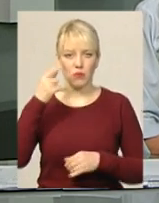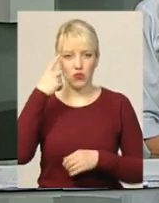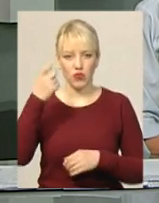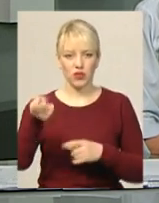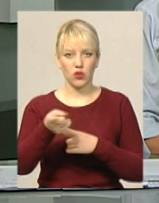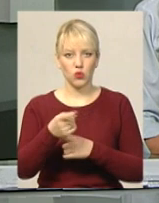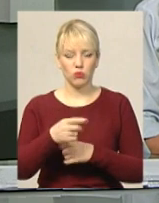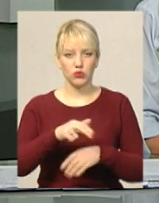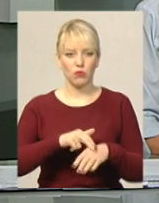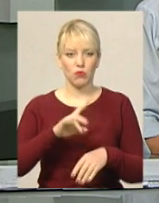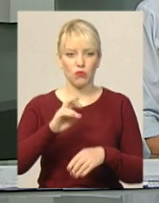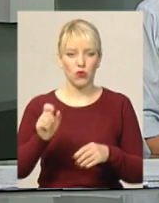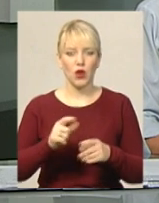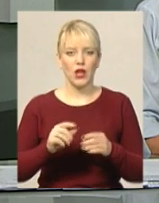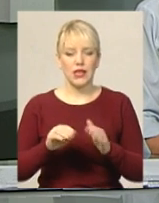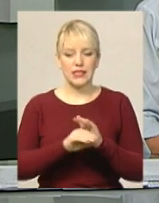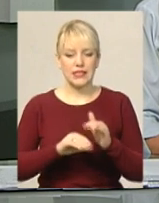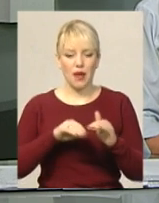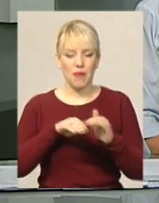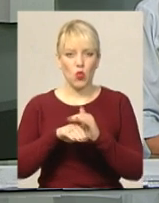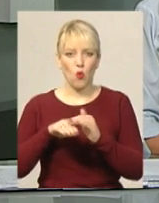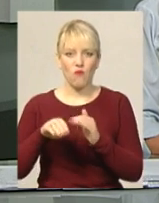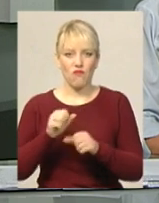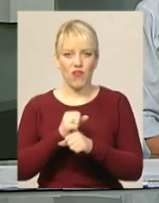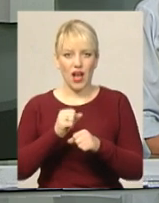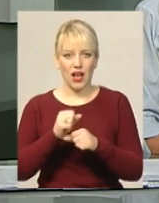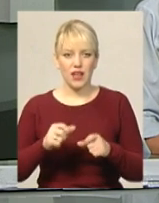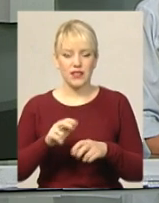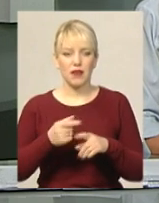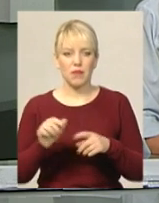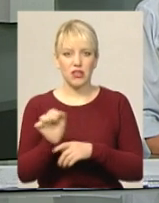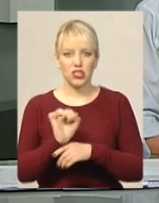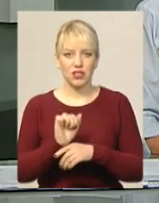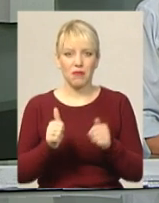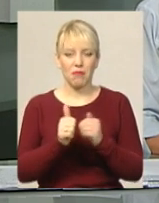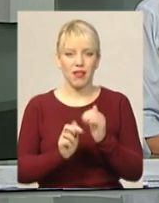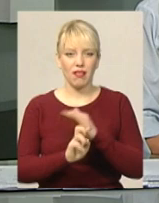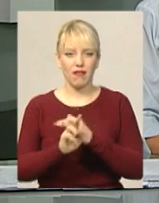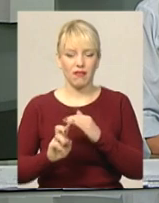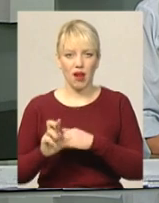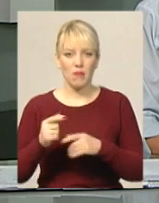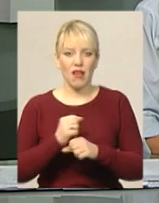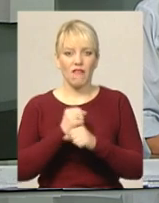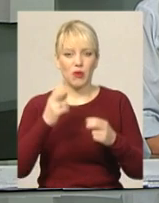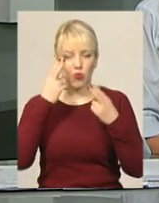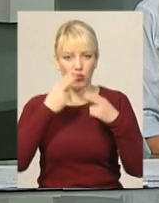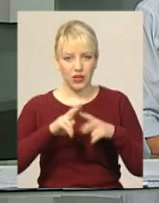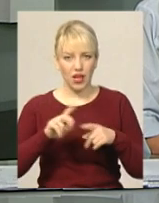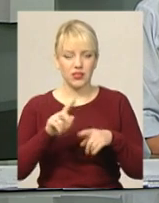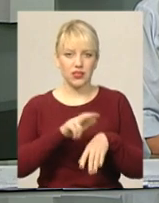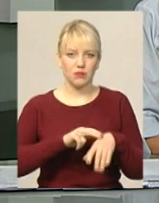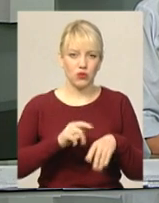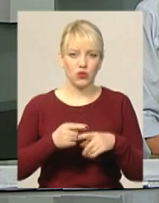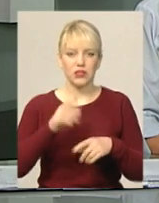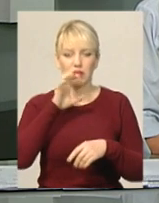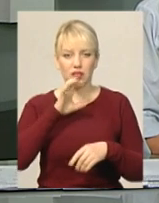тернопільську поліцію про замінування автівок біля храму на вулиці Коновальце у Тернополі Вибухотехніки та кінологи обстежили при паркованні автомобілі,